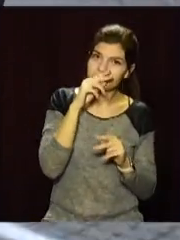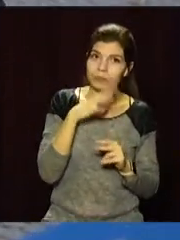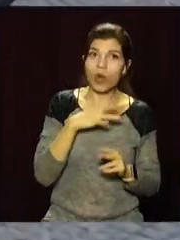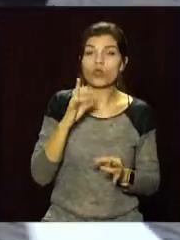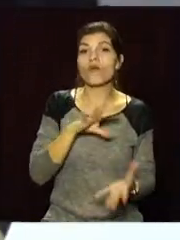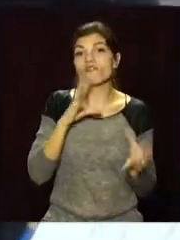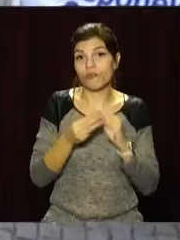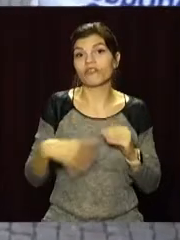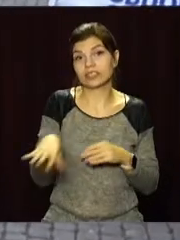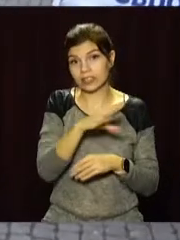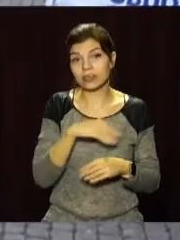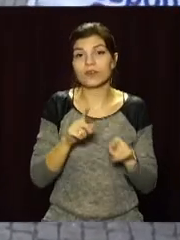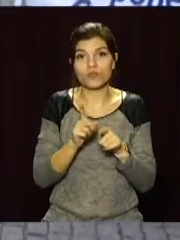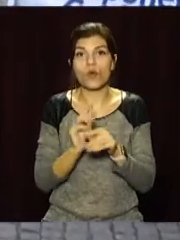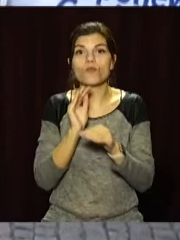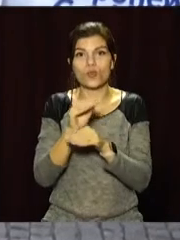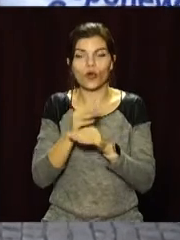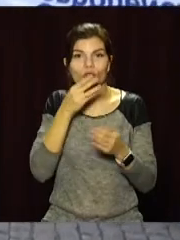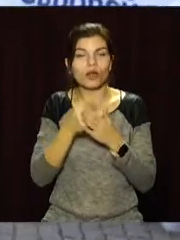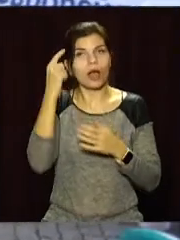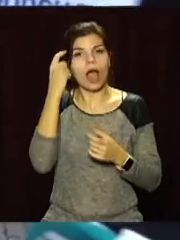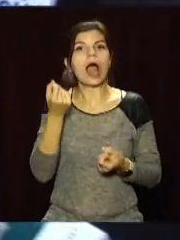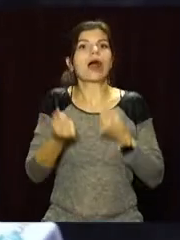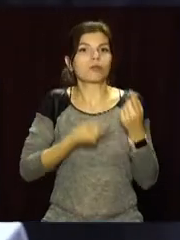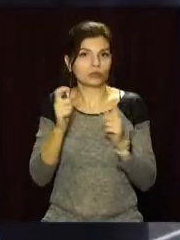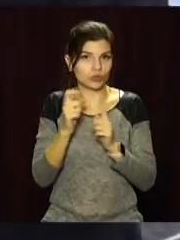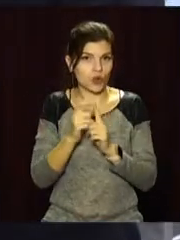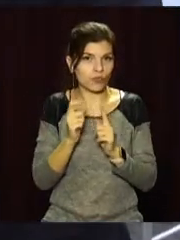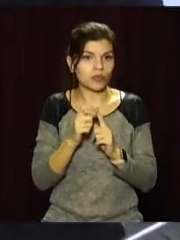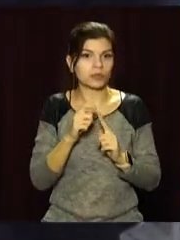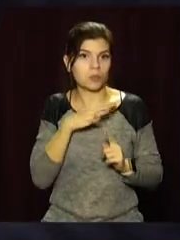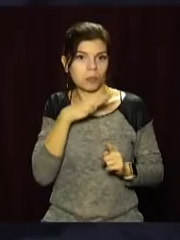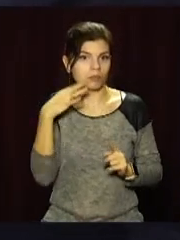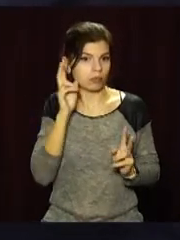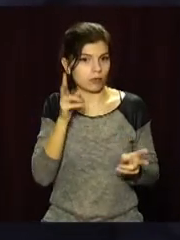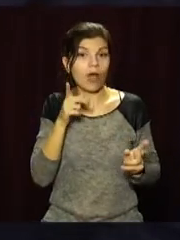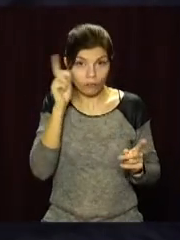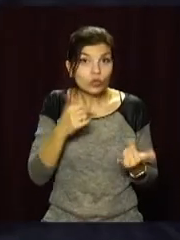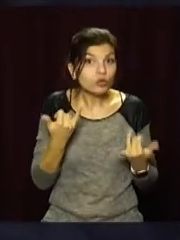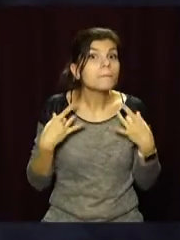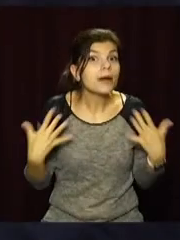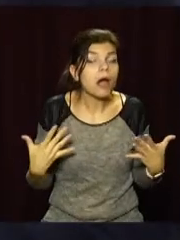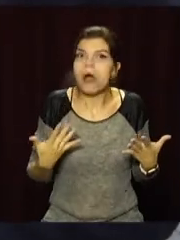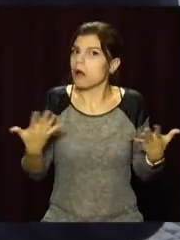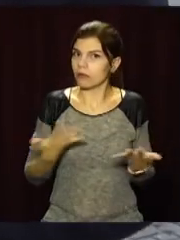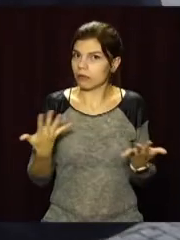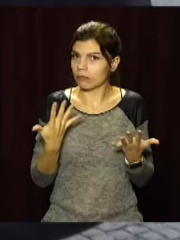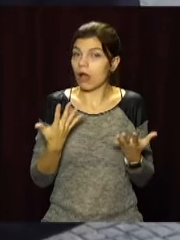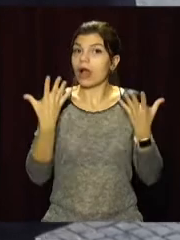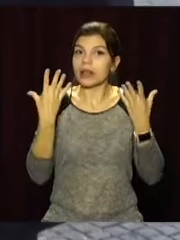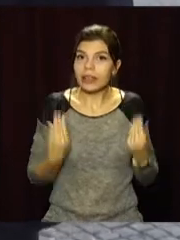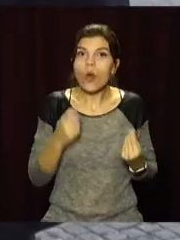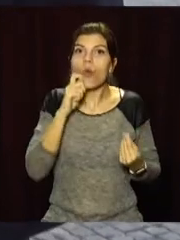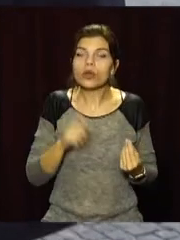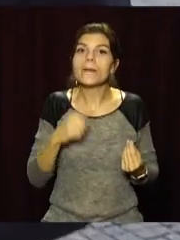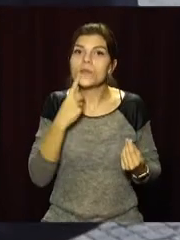але у результаті усі разом поповнювали особистий словниковий запас. Доброго дня! А ви знаєте, щастинне свято? Яке? День української